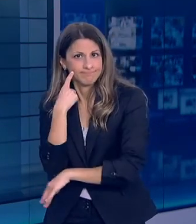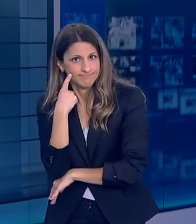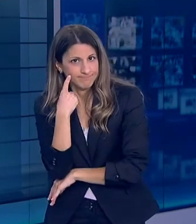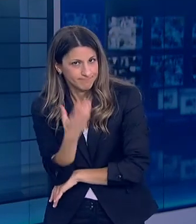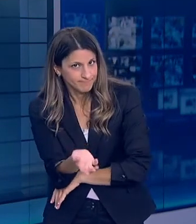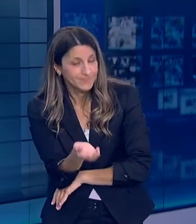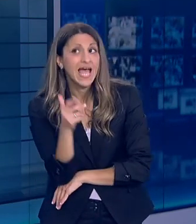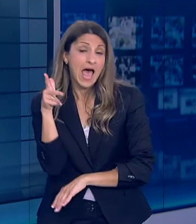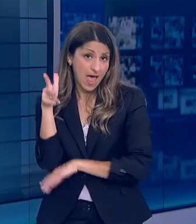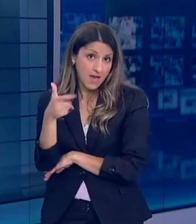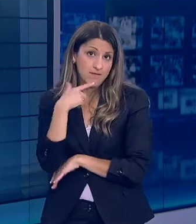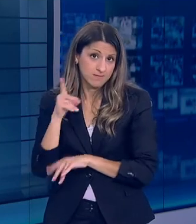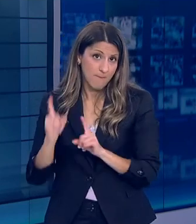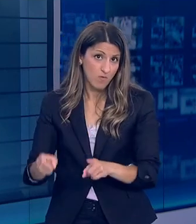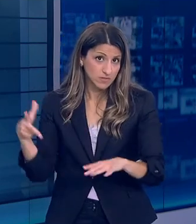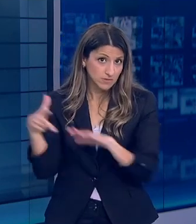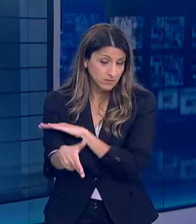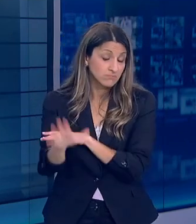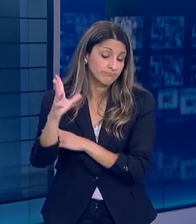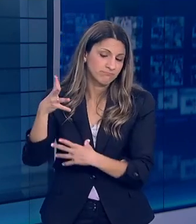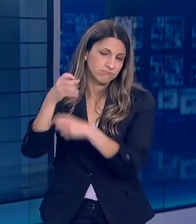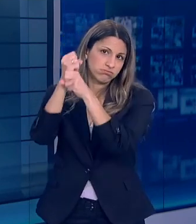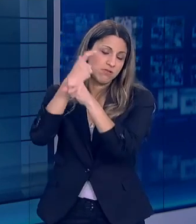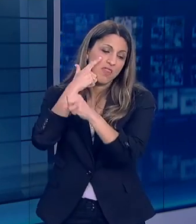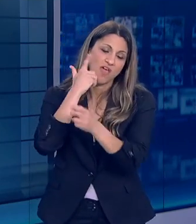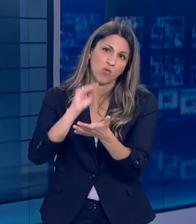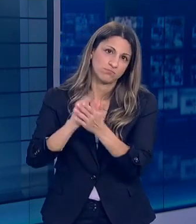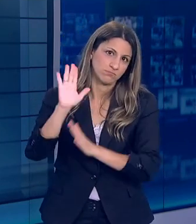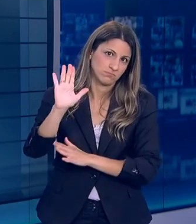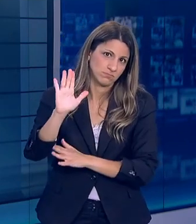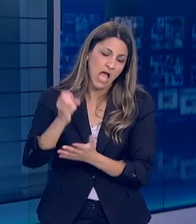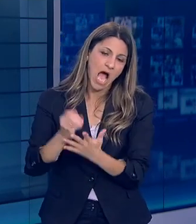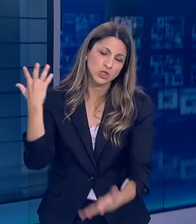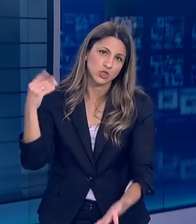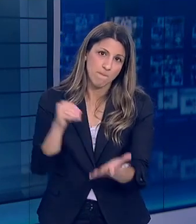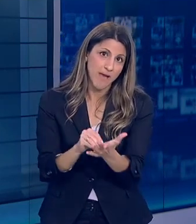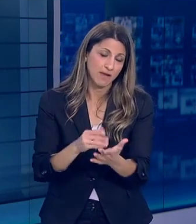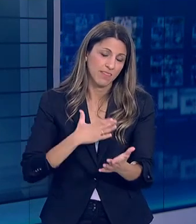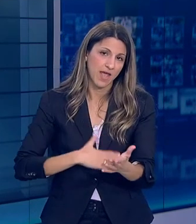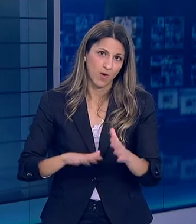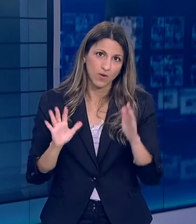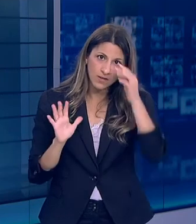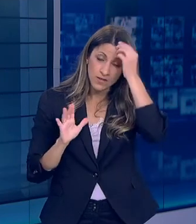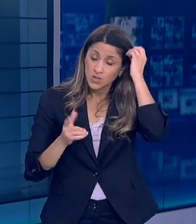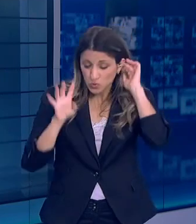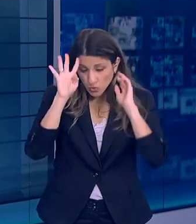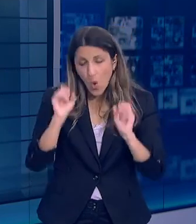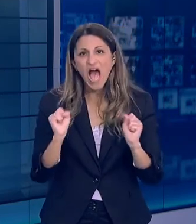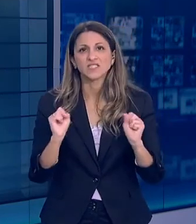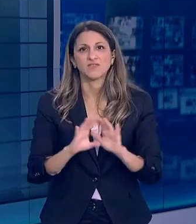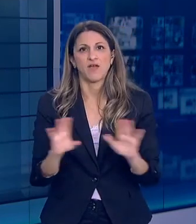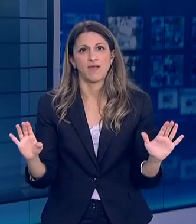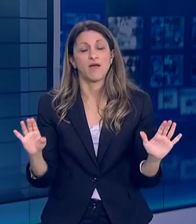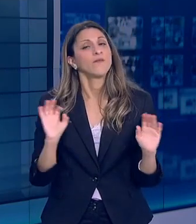Άρα δεν το σταματάει ο ΠΟΗ Ο ΠΟΗ λέει ότι θα το εξετάσω Και μέχρι να το εξετάσω και να είμαι σίγουρος Αφού έχω αυτή την πρώτη μελέτη